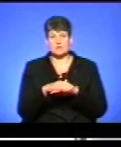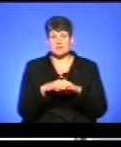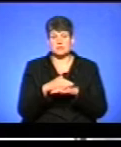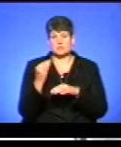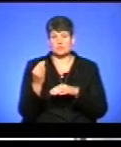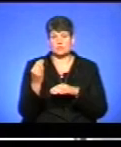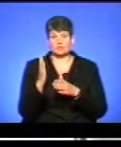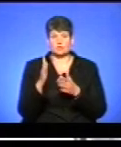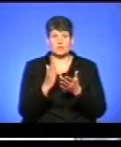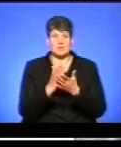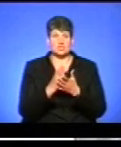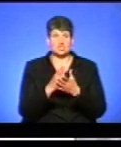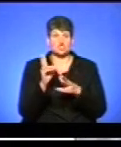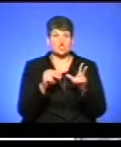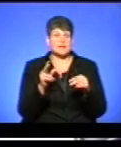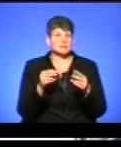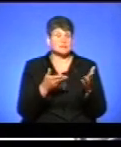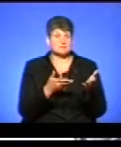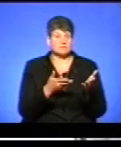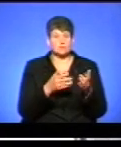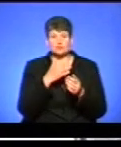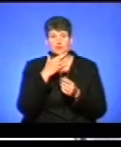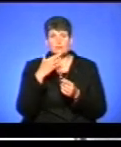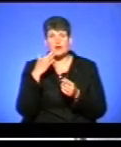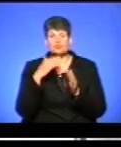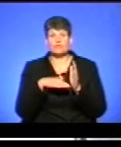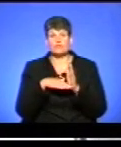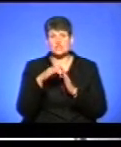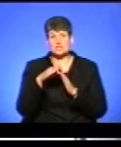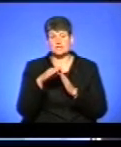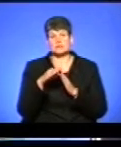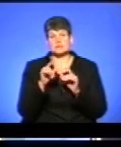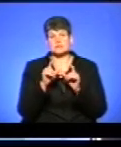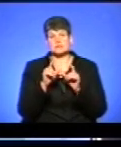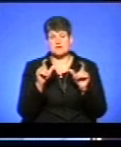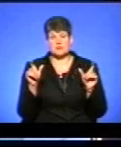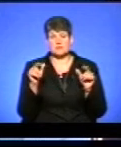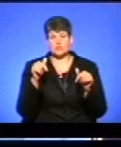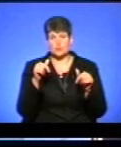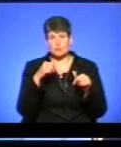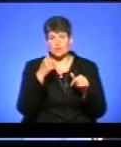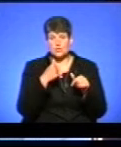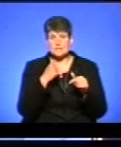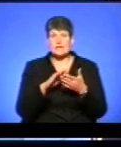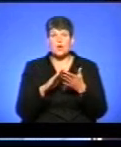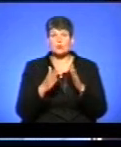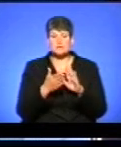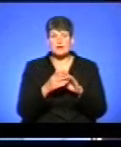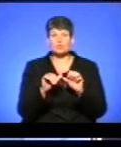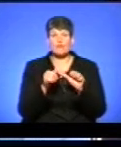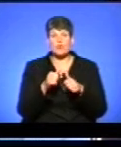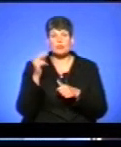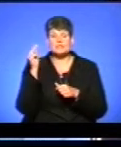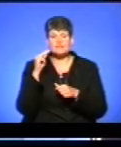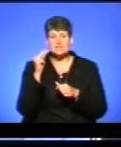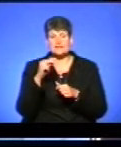або з історії, будуть мати шанс через те, що багато закладів вищої освіти цьогоріч на контрактну форму навчання,